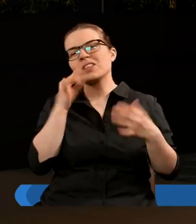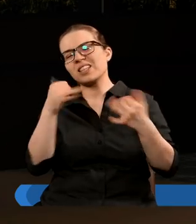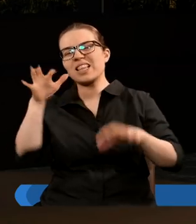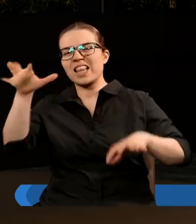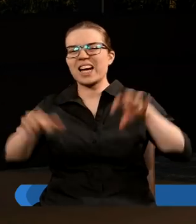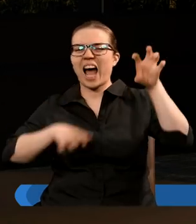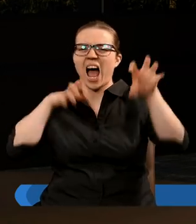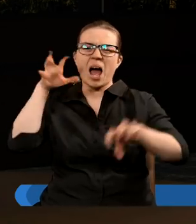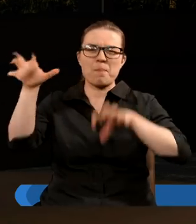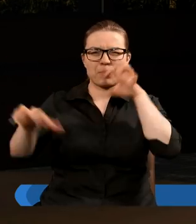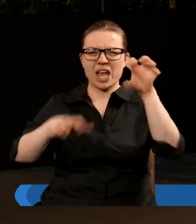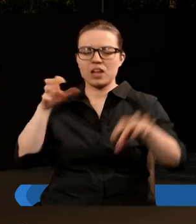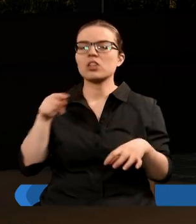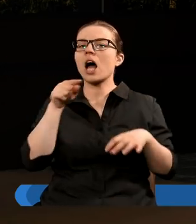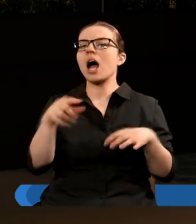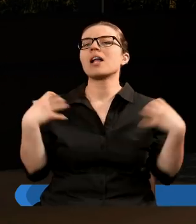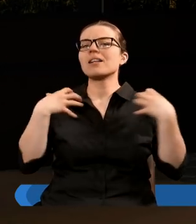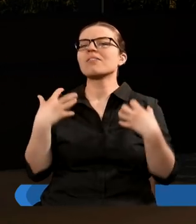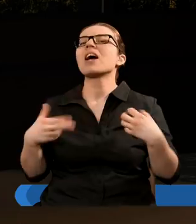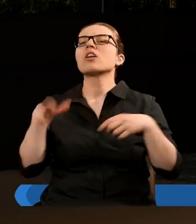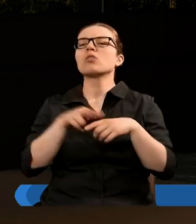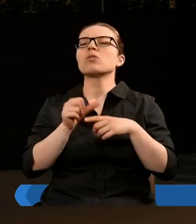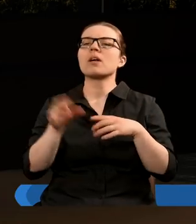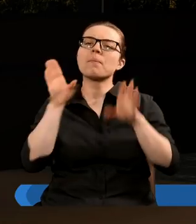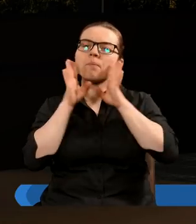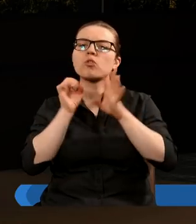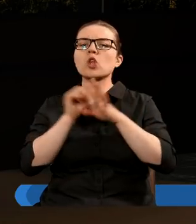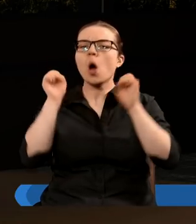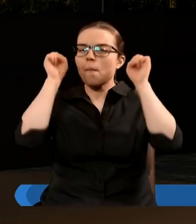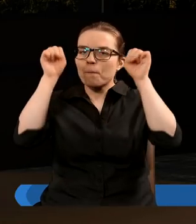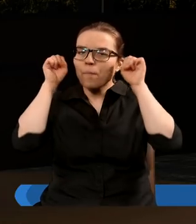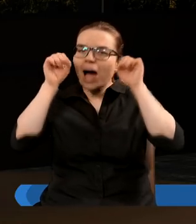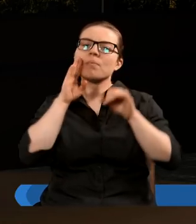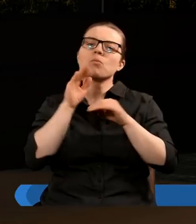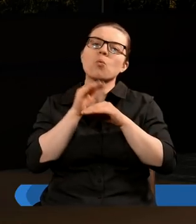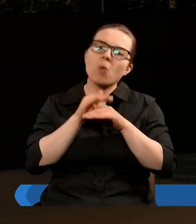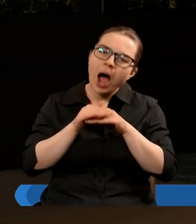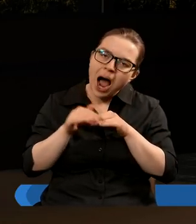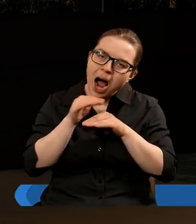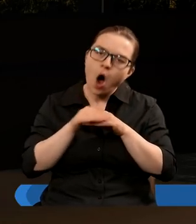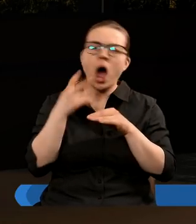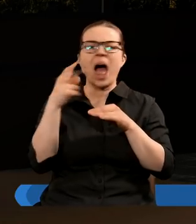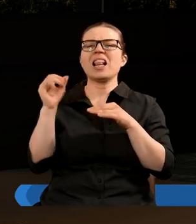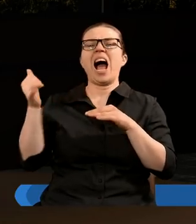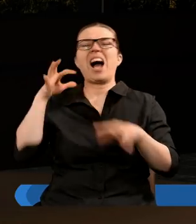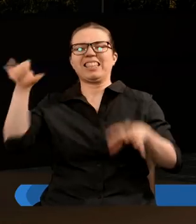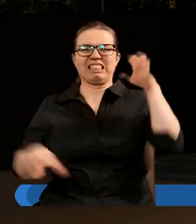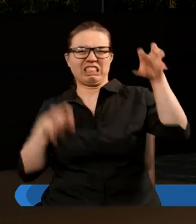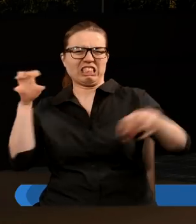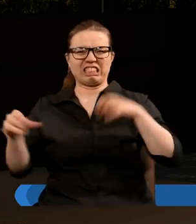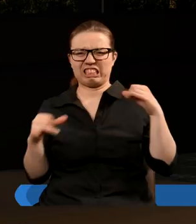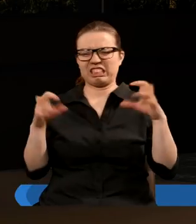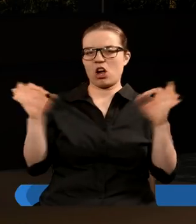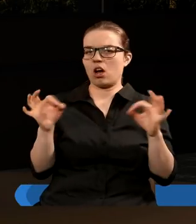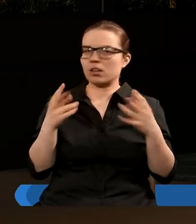zwierzęta drapieżna, a tutaj jest zwierzę, które jest podobne do baranka, zwierzę czyste. Więc państwo,